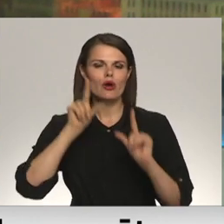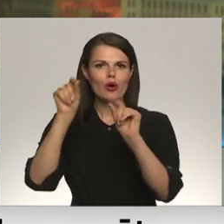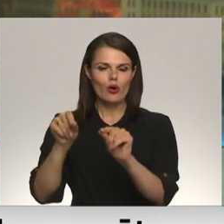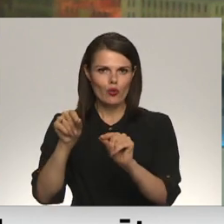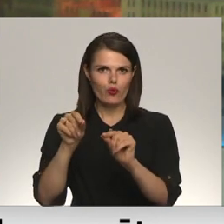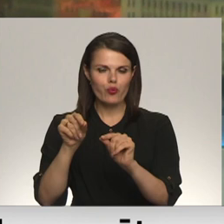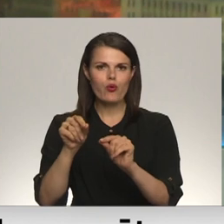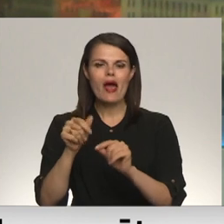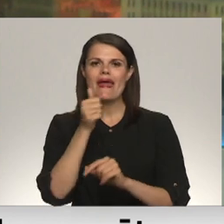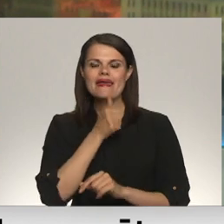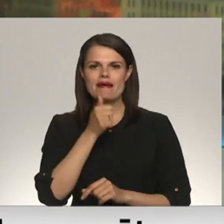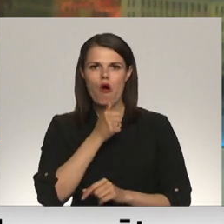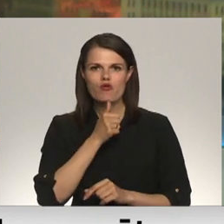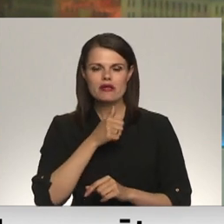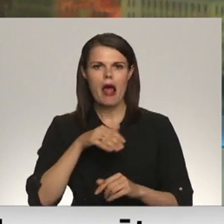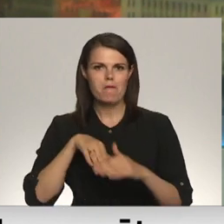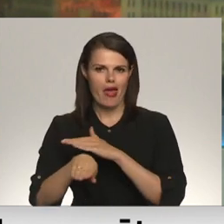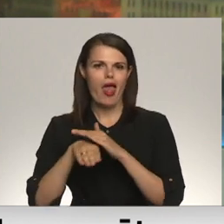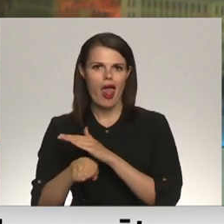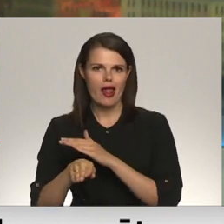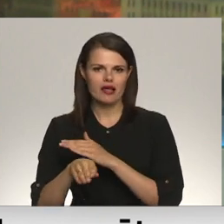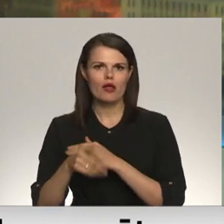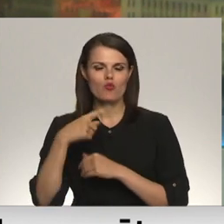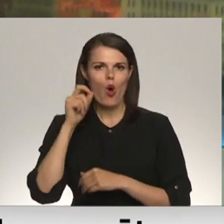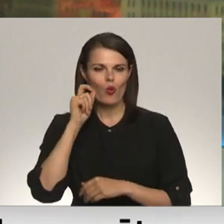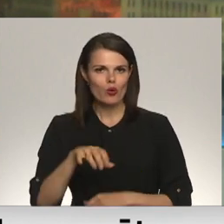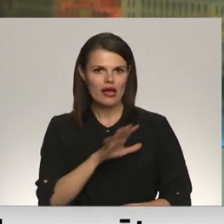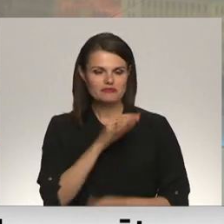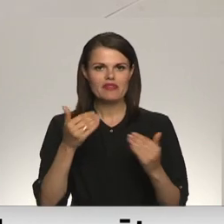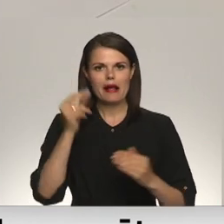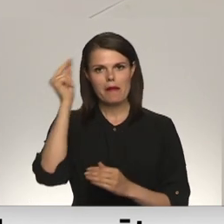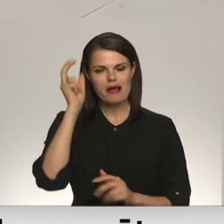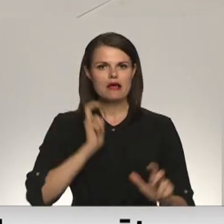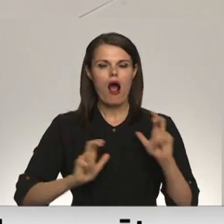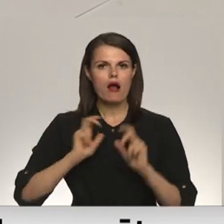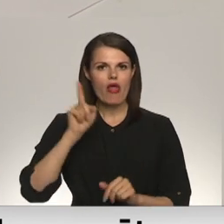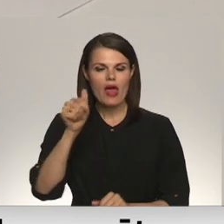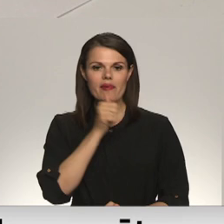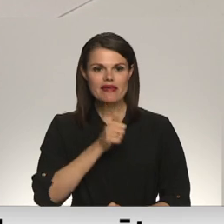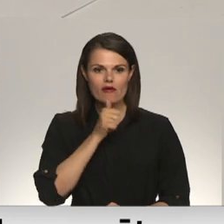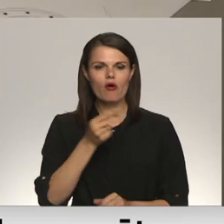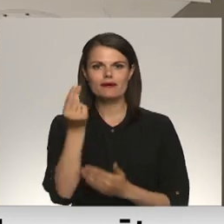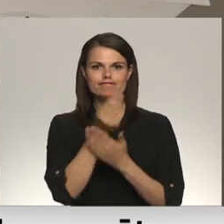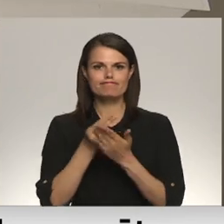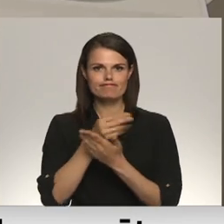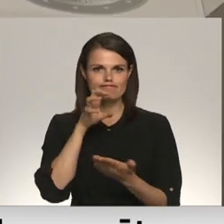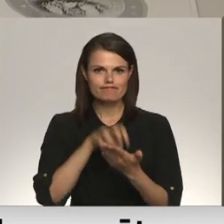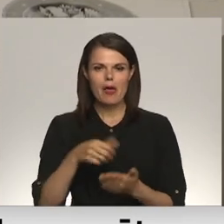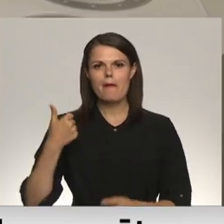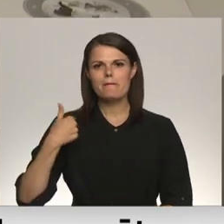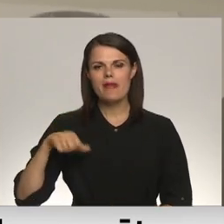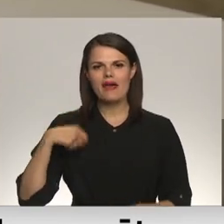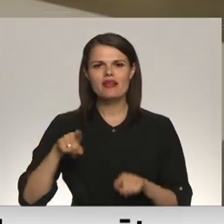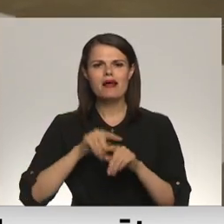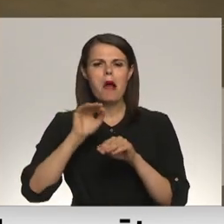Harkivas un tagad mācās Igaunijas mākslas akadēmijā. Monētas dizainā pēc autoras vārdiem attēlota meiteni kā